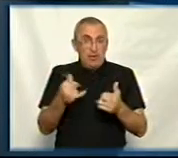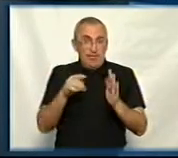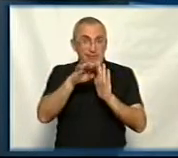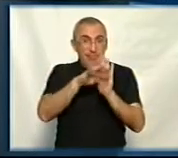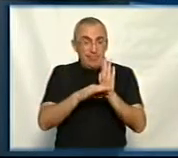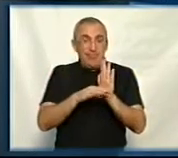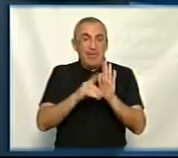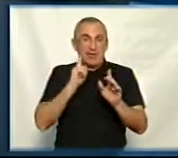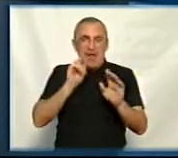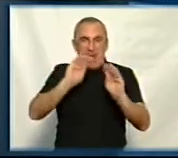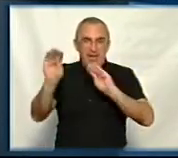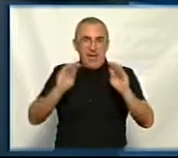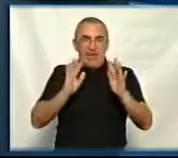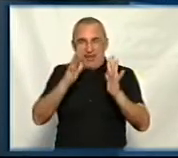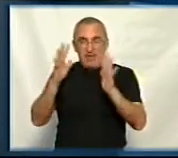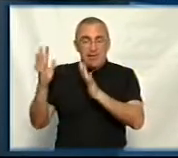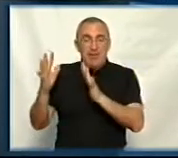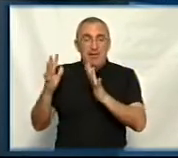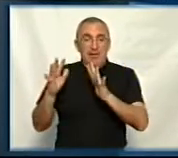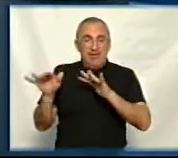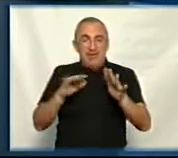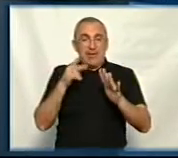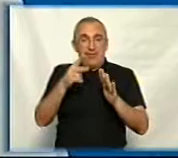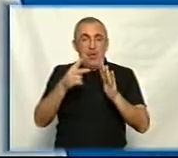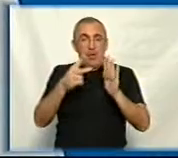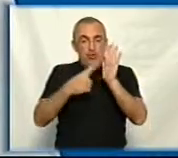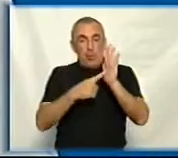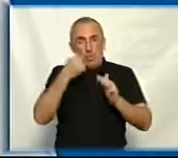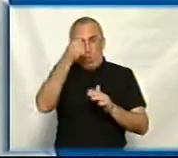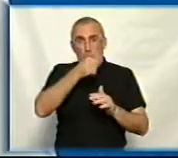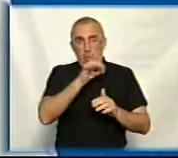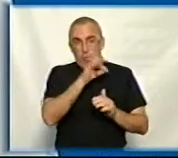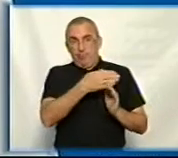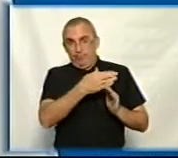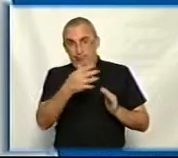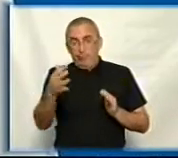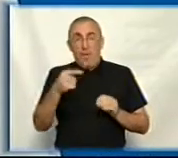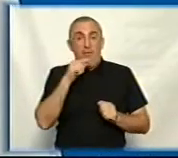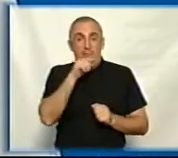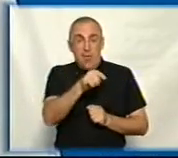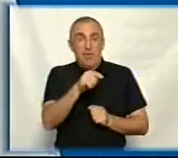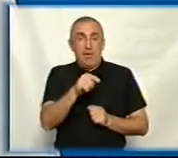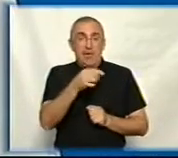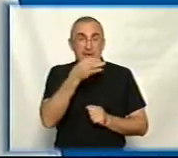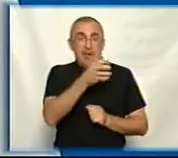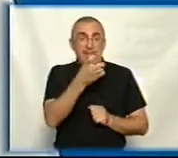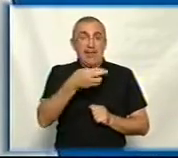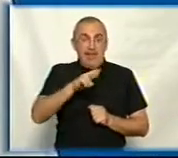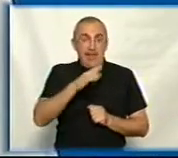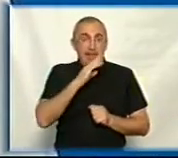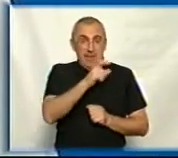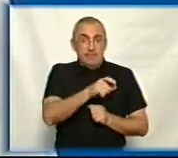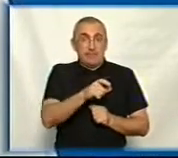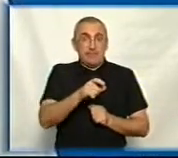ну, правила отримання зелених насаджень, які діють з 2006 року, вони, ну, як сказала Надія, розмиті,